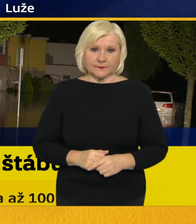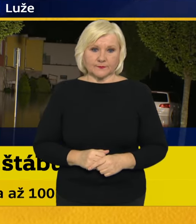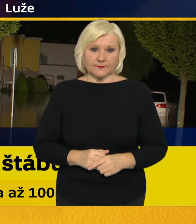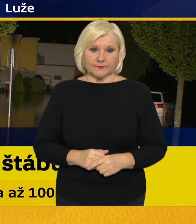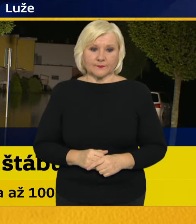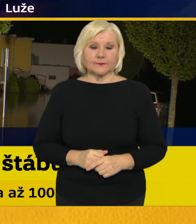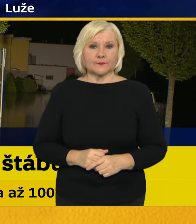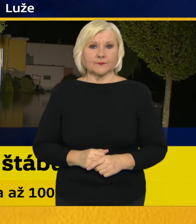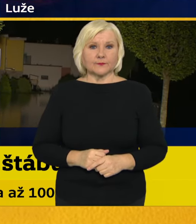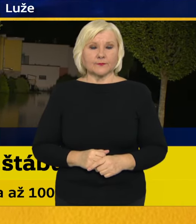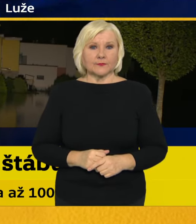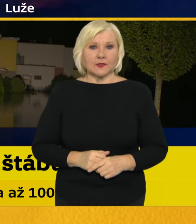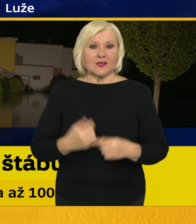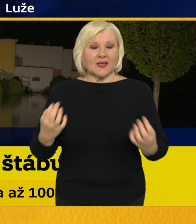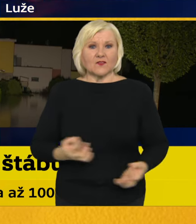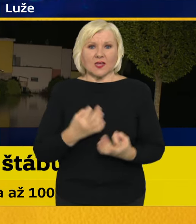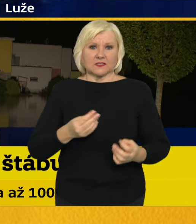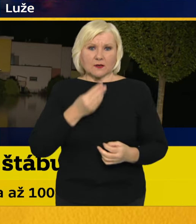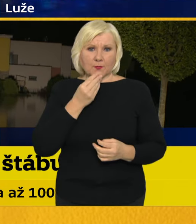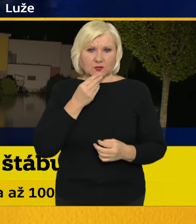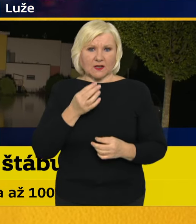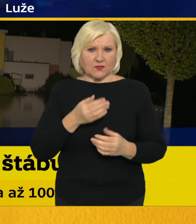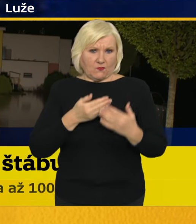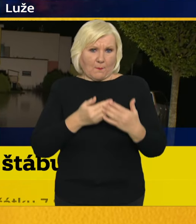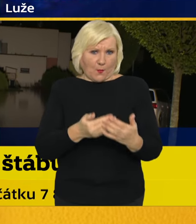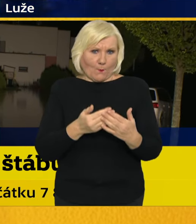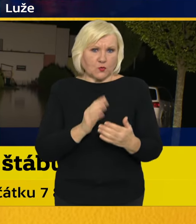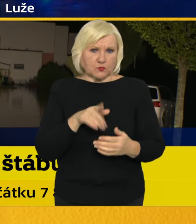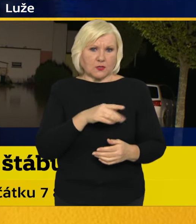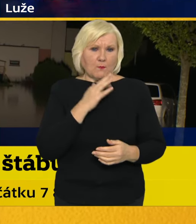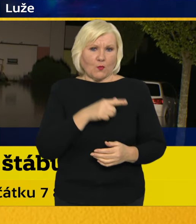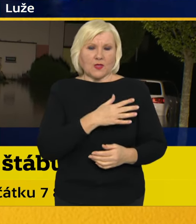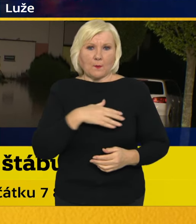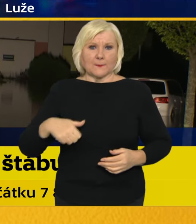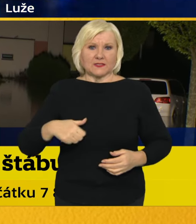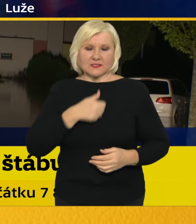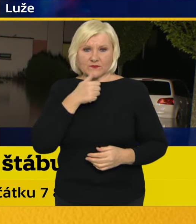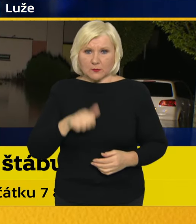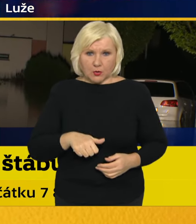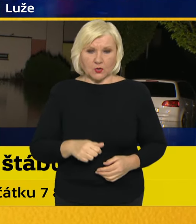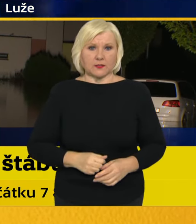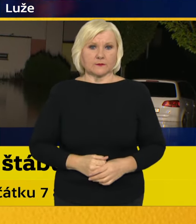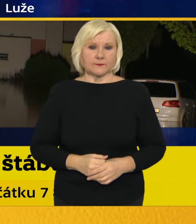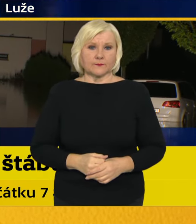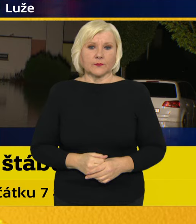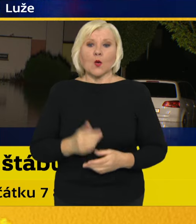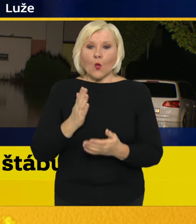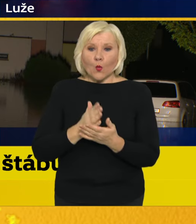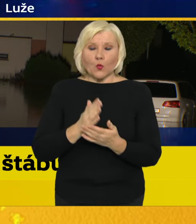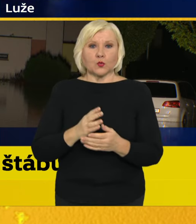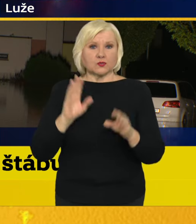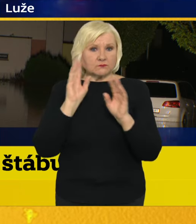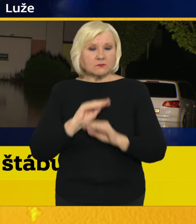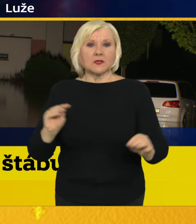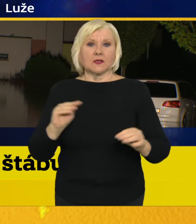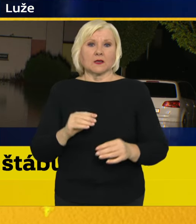O potravinové pomoci bude informovat pan ministr Výborný. Už jsou vypisovány i